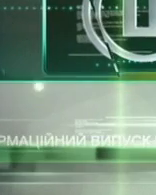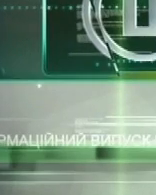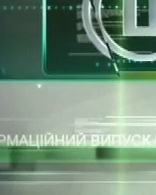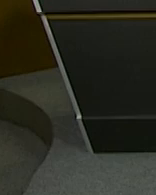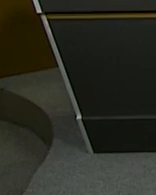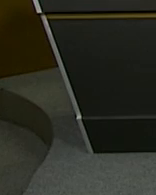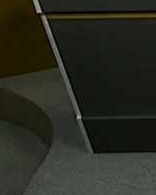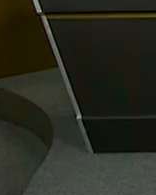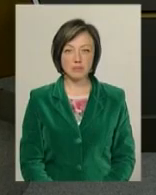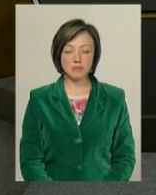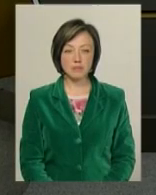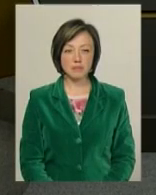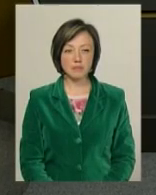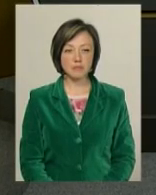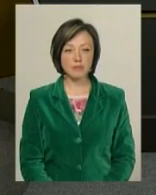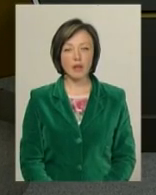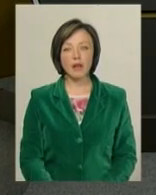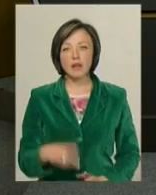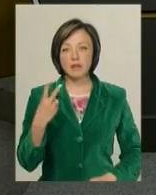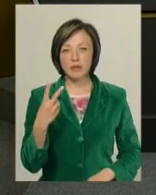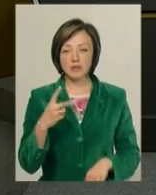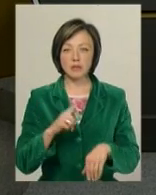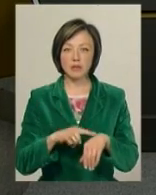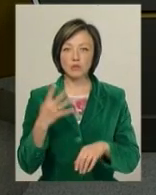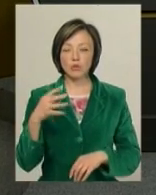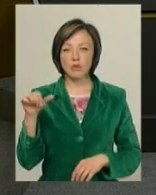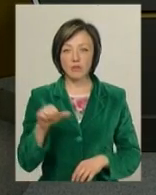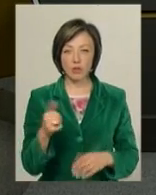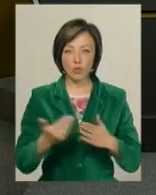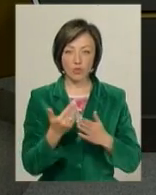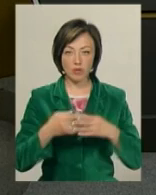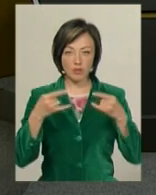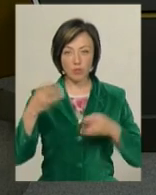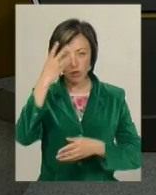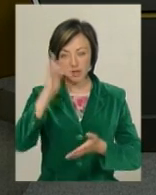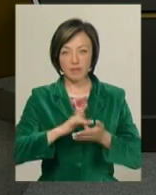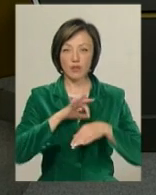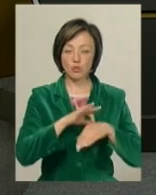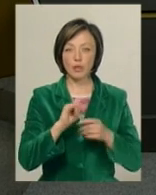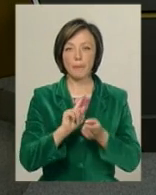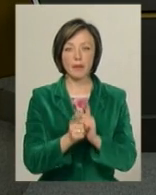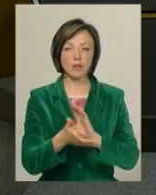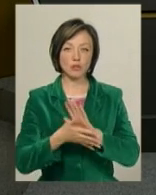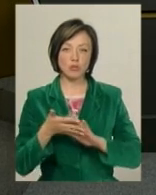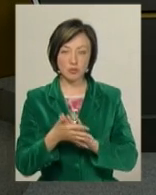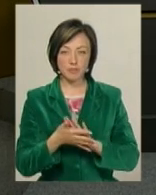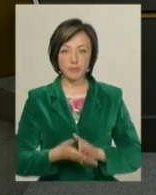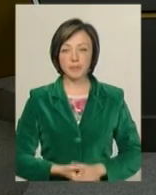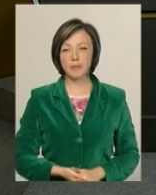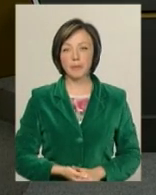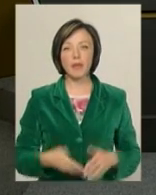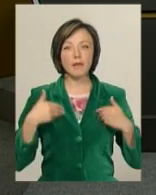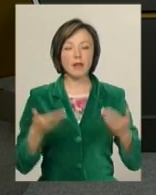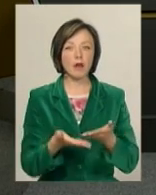Музика 20.40, час новин на телеканалі Поділля Центр. студії ведуча Надія Драганчук та диктор жестової мови Ольга